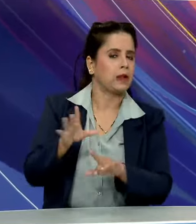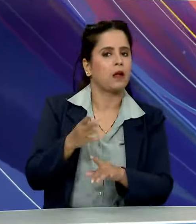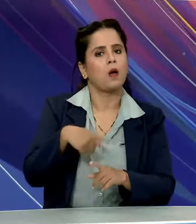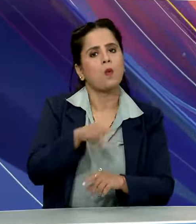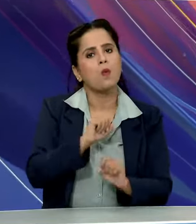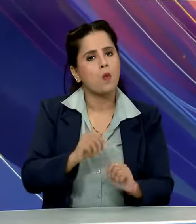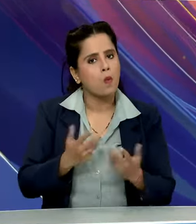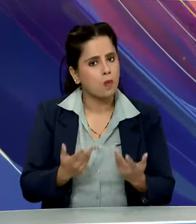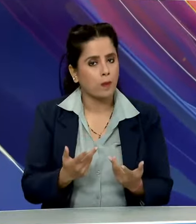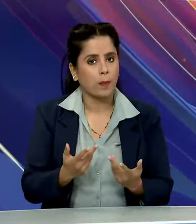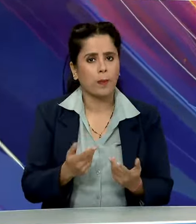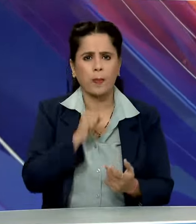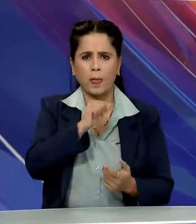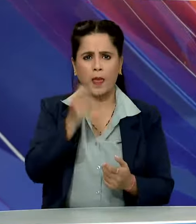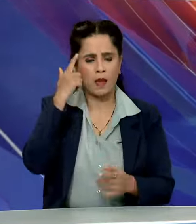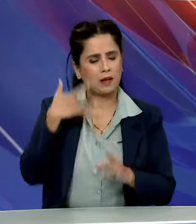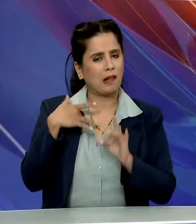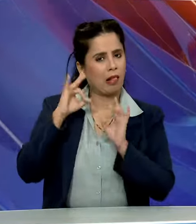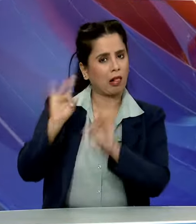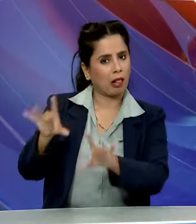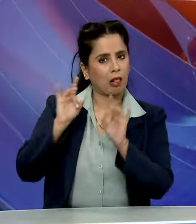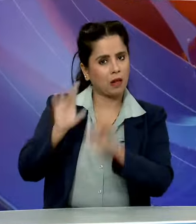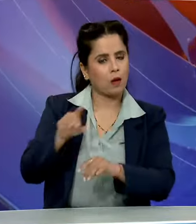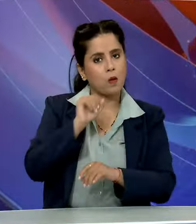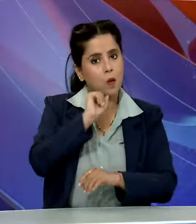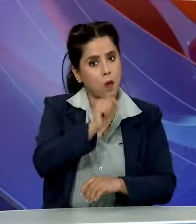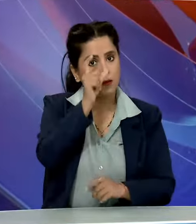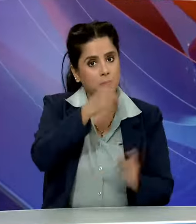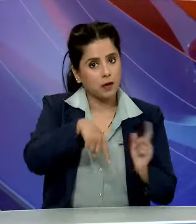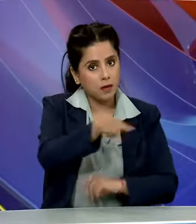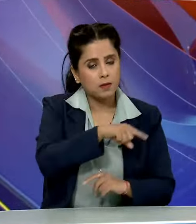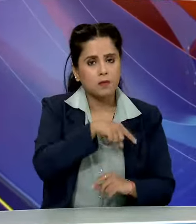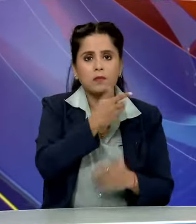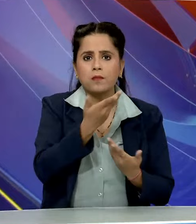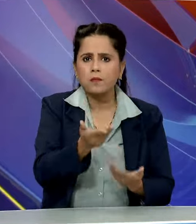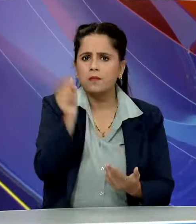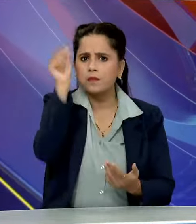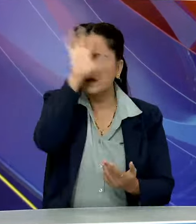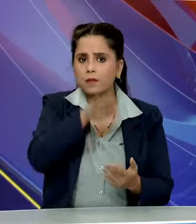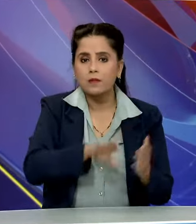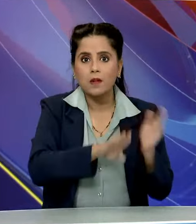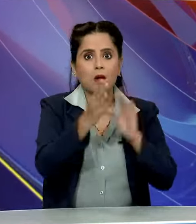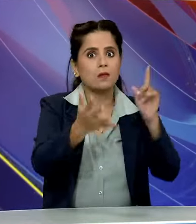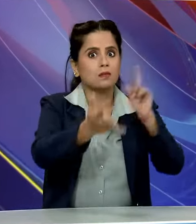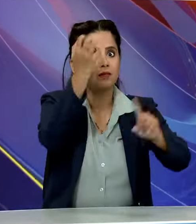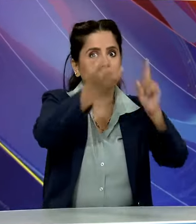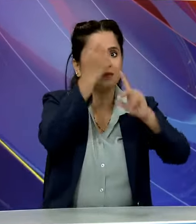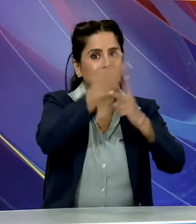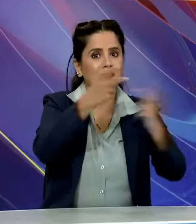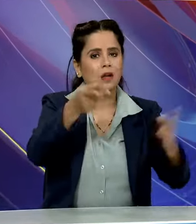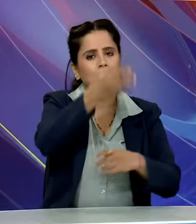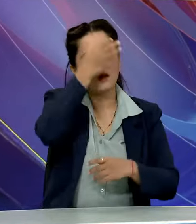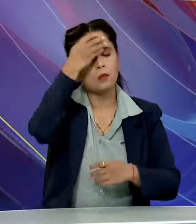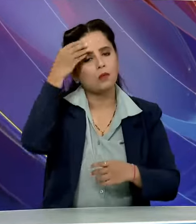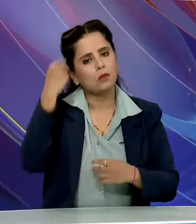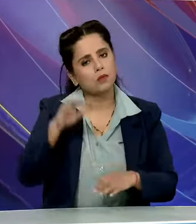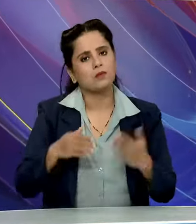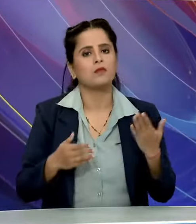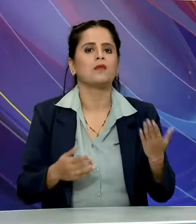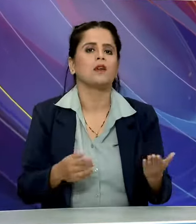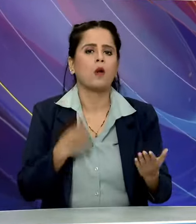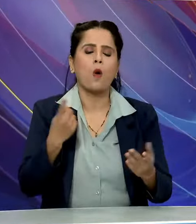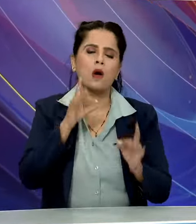अपनी नफरत में ये देश की उपलद्यों को भी भूल जाते हैं